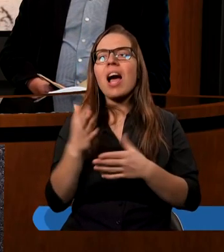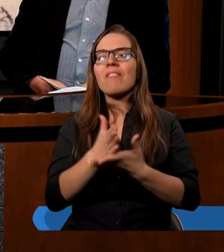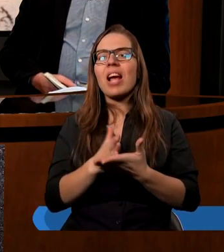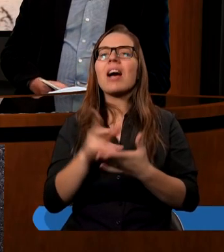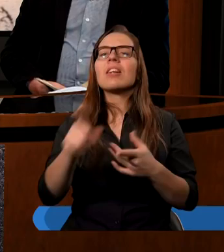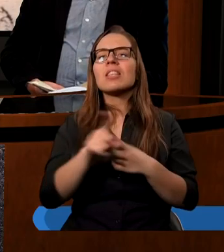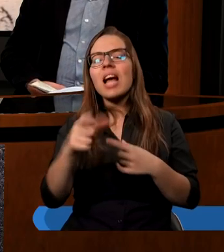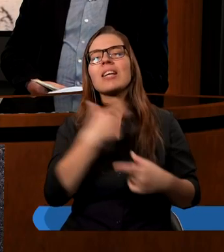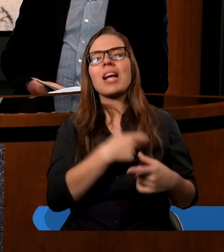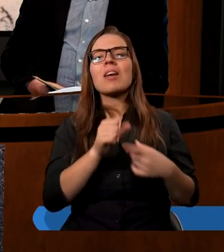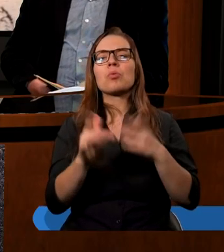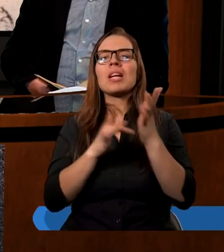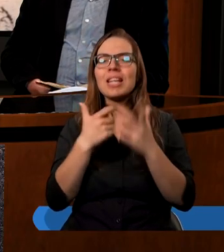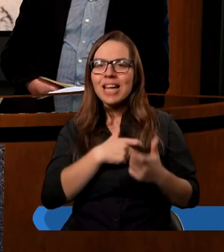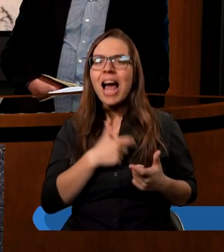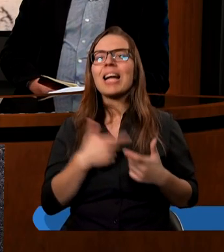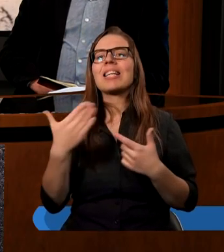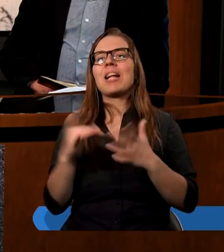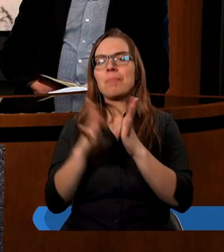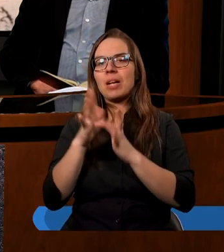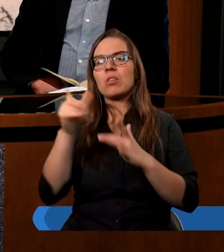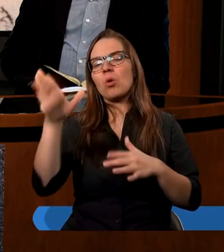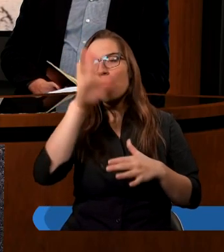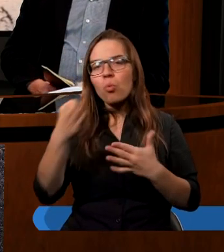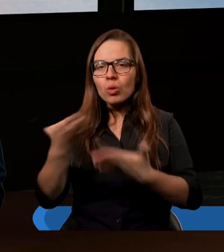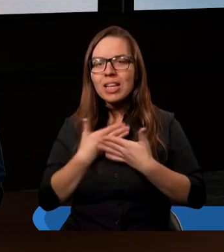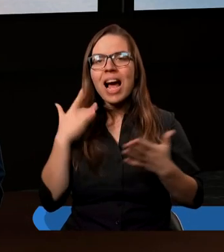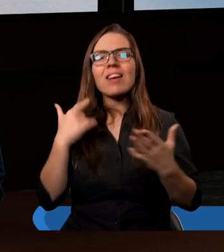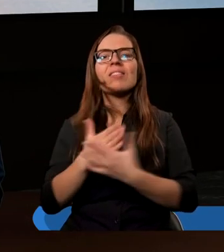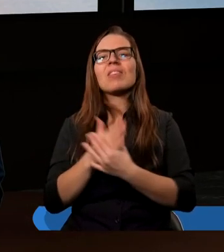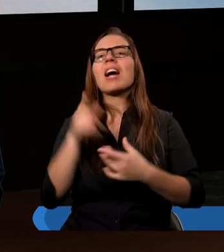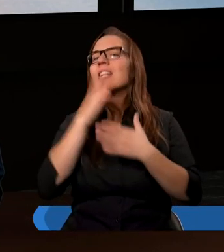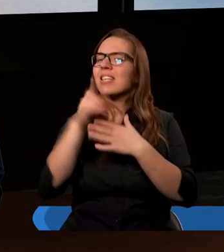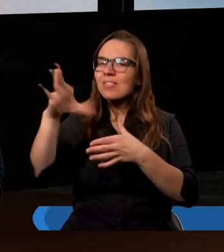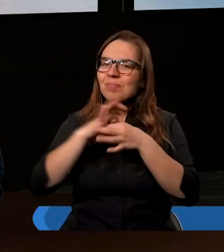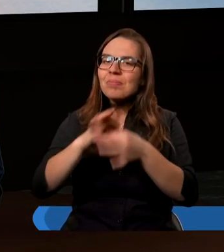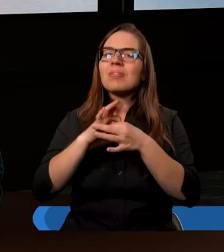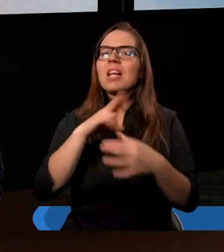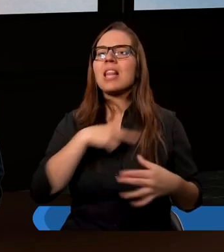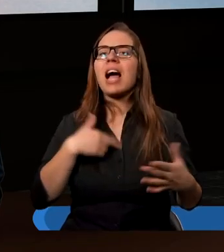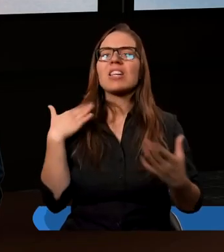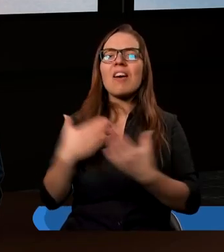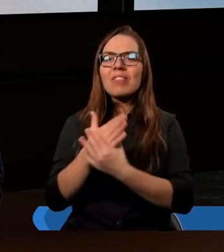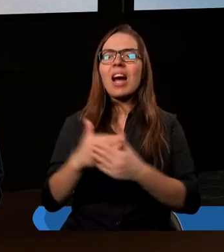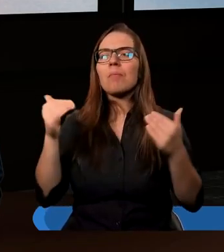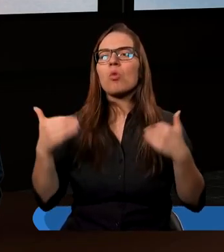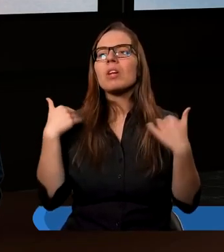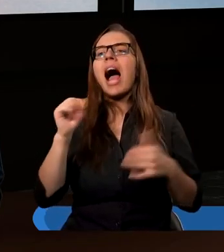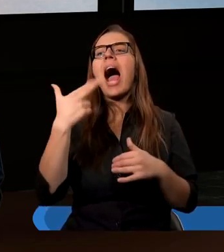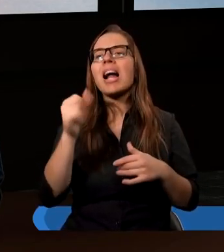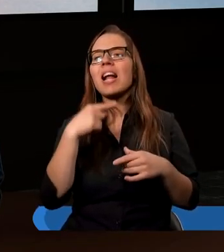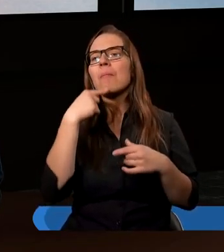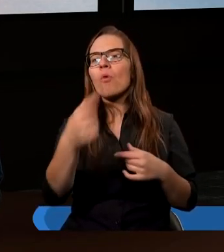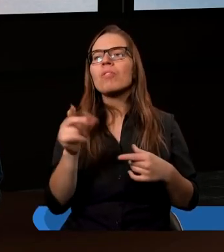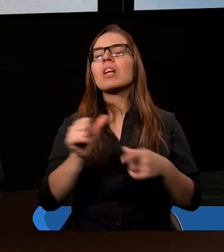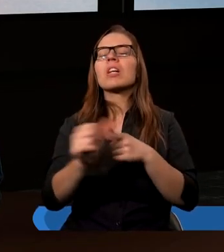Jezus jest w centrum. Tylko On daje wiarę, Bóg daje wiarę i tylko z Nim ta nasza wiarę może wzrastać. tak jak Ania powiedziała, niezwykle